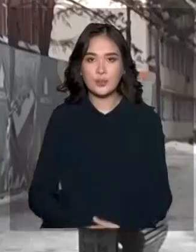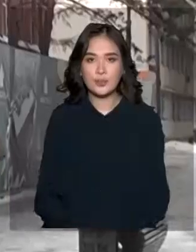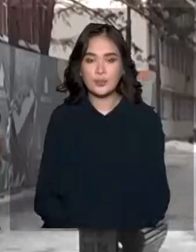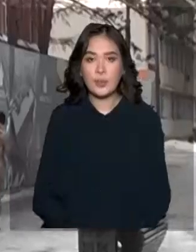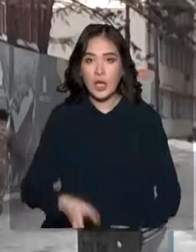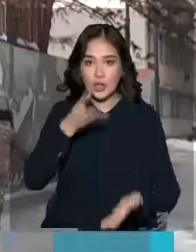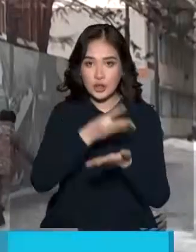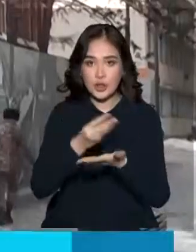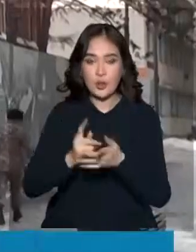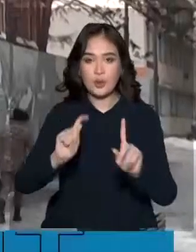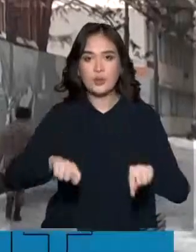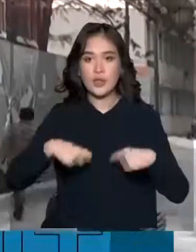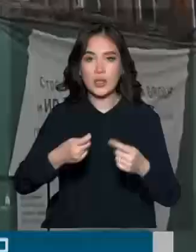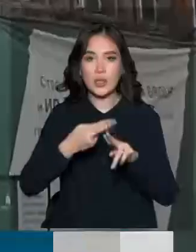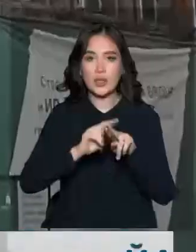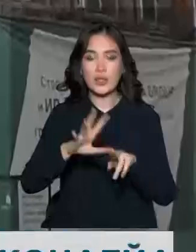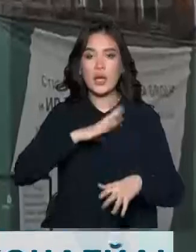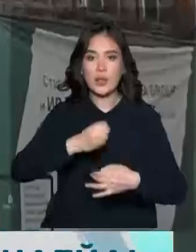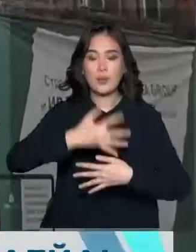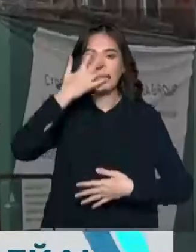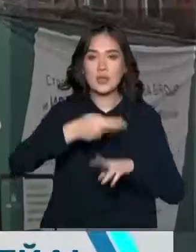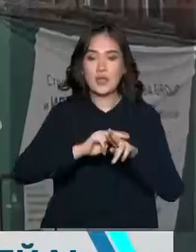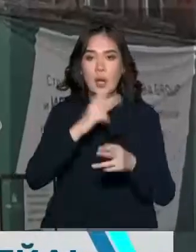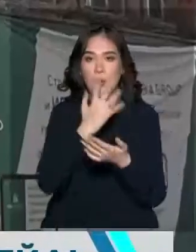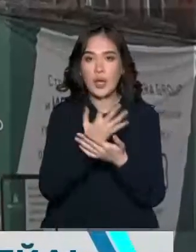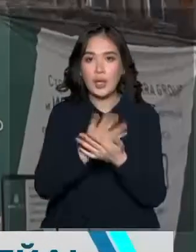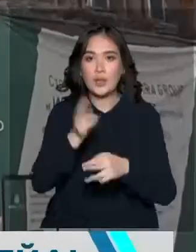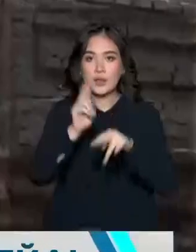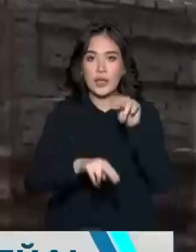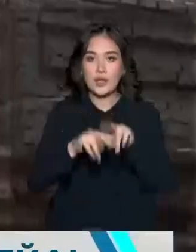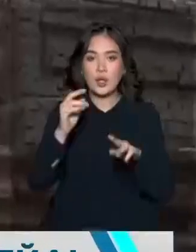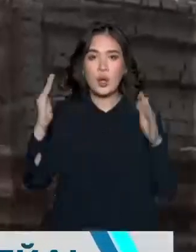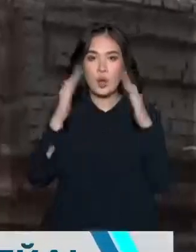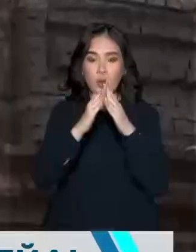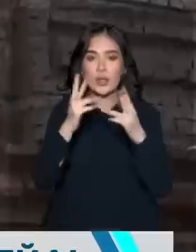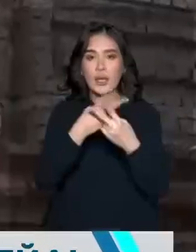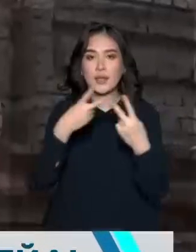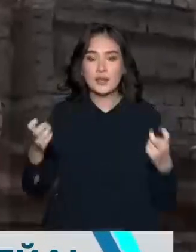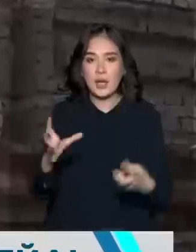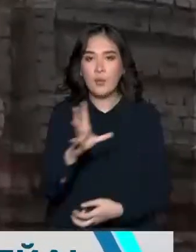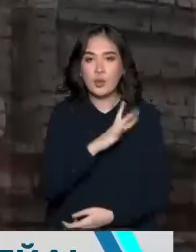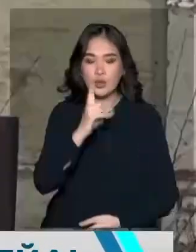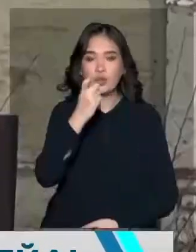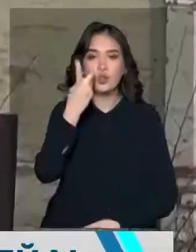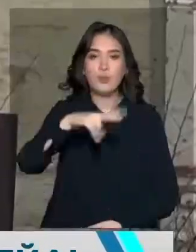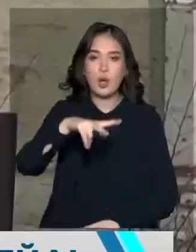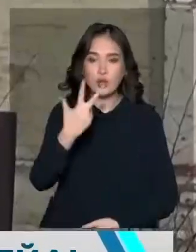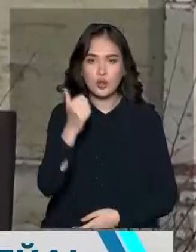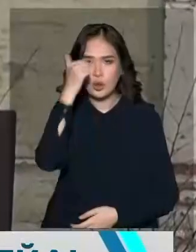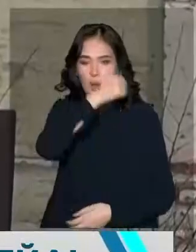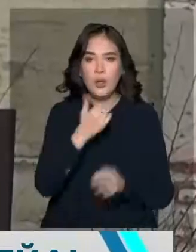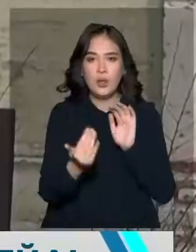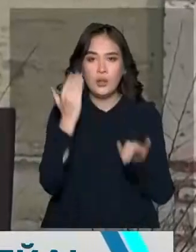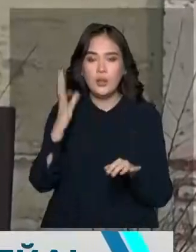Жекенің қолына өткеткен көне ғимараттардың бірі көпес сақына салғызған мұна қонағыя. Остан 123 жыл бұрын бой көтерген.